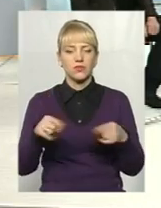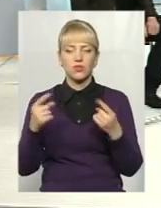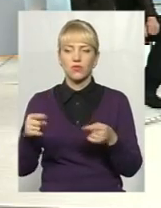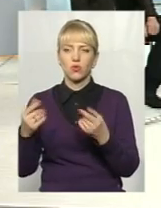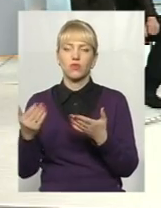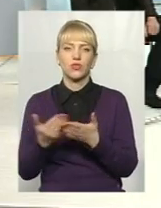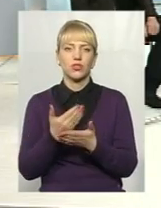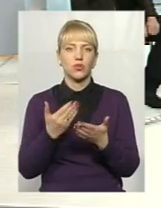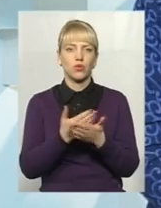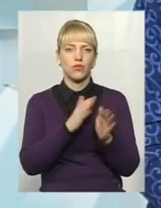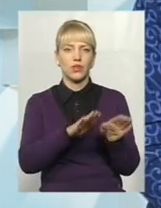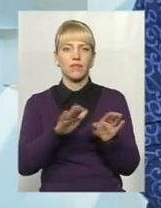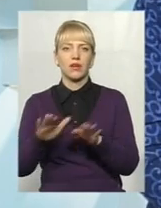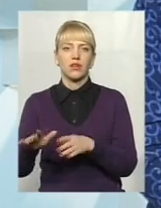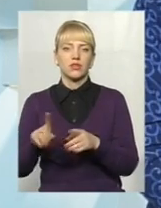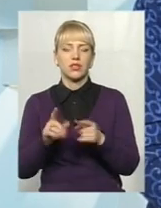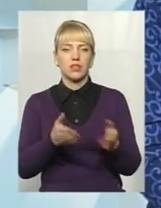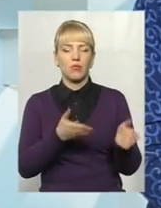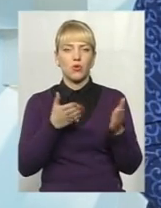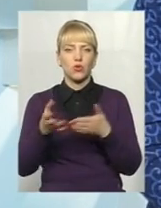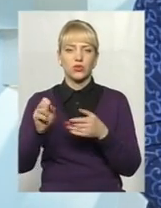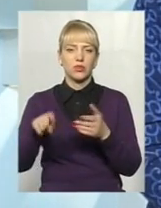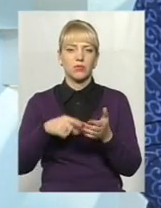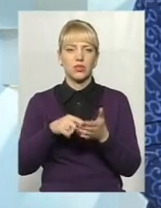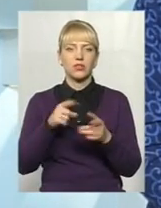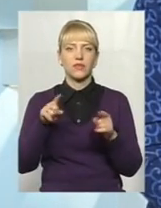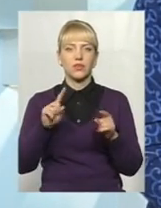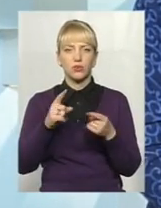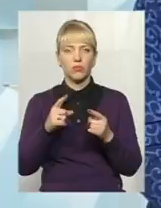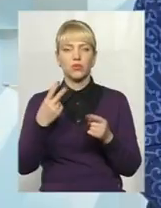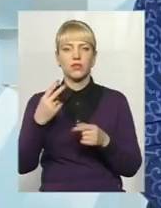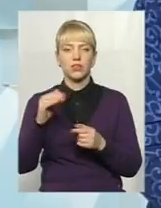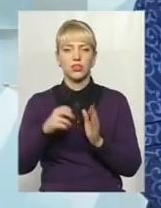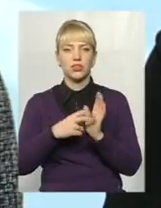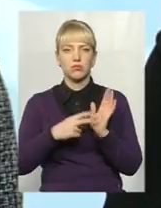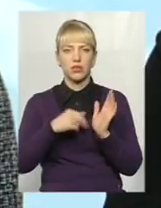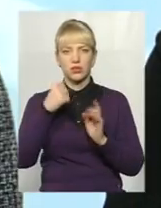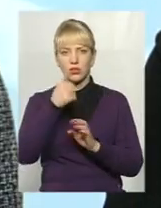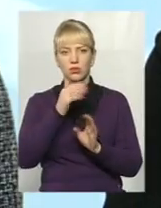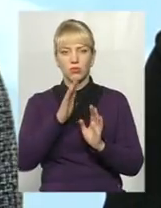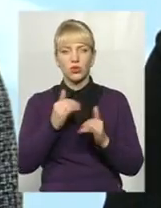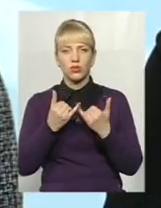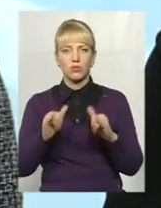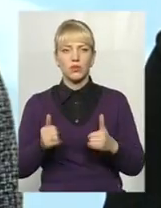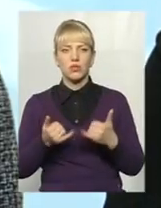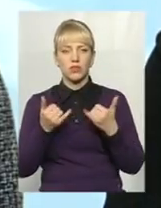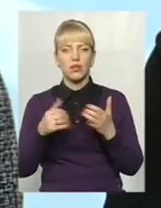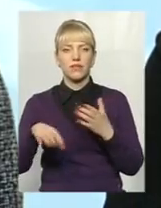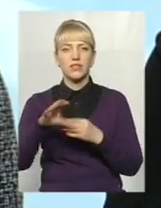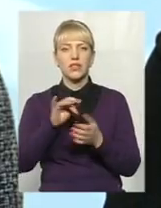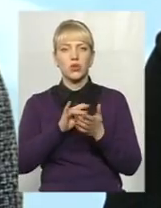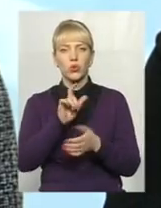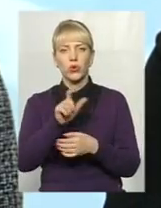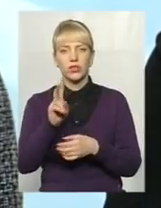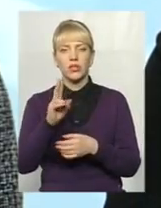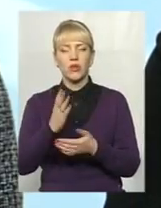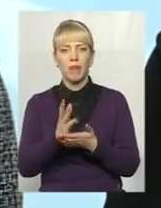до міста. Того 2017 рік буде сюрпризним для всіх туристів, які мають і будуть мати бажання